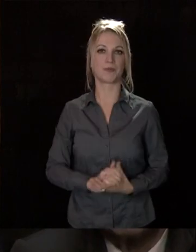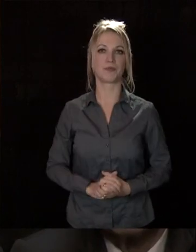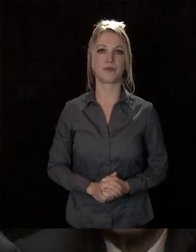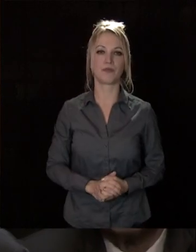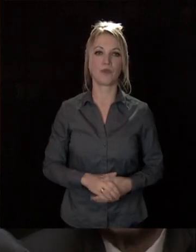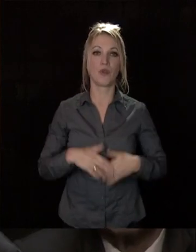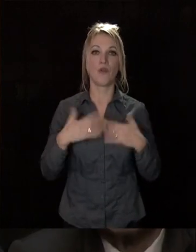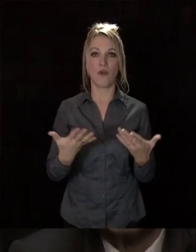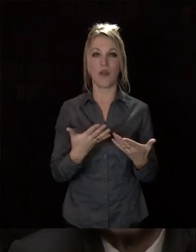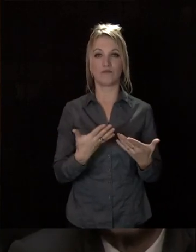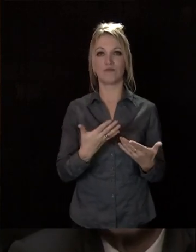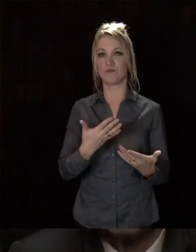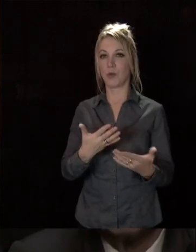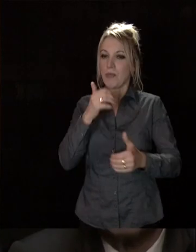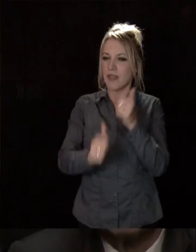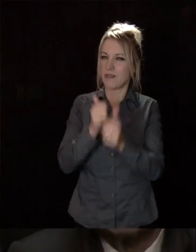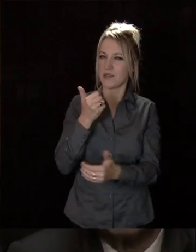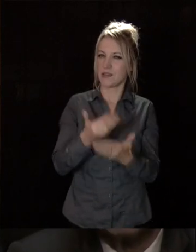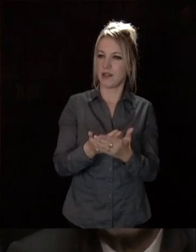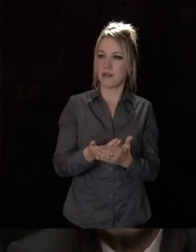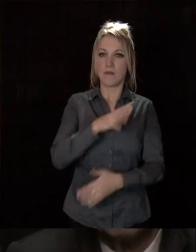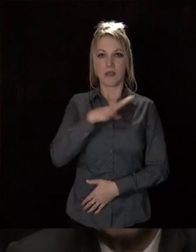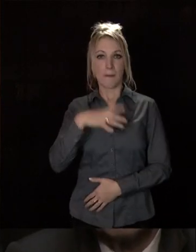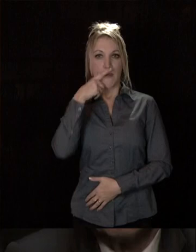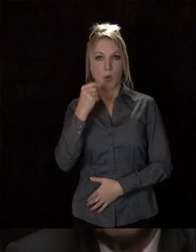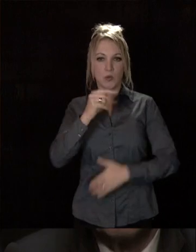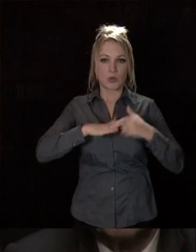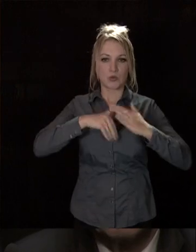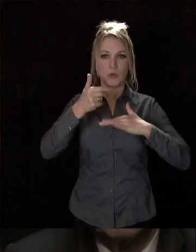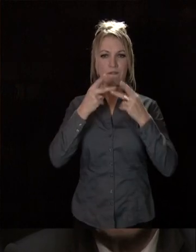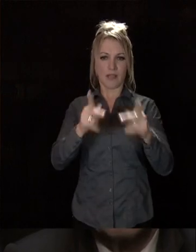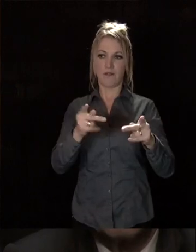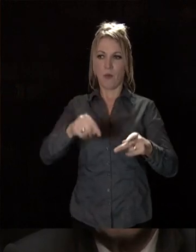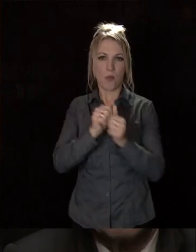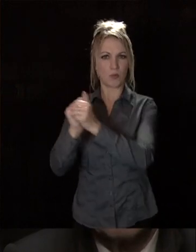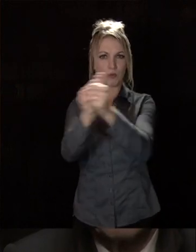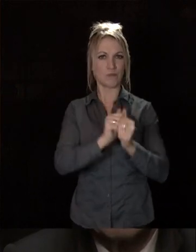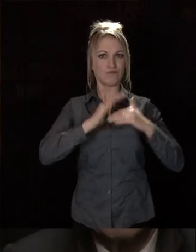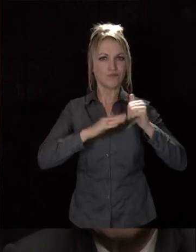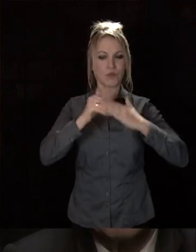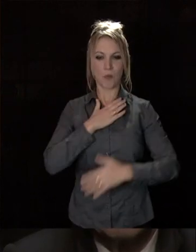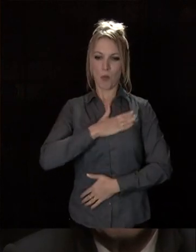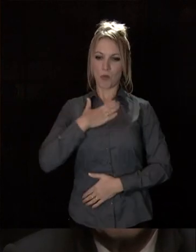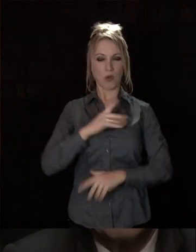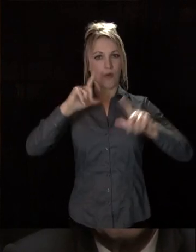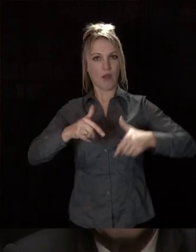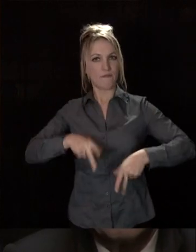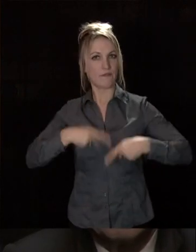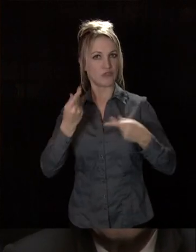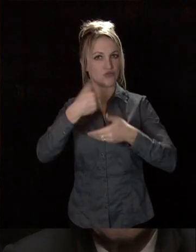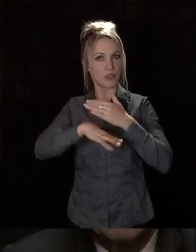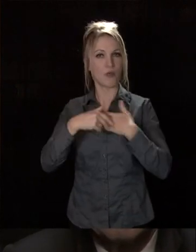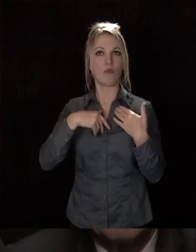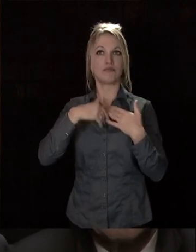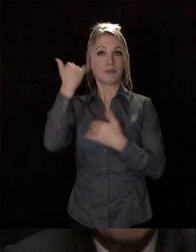Voilà un beau et grand défi. Mesdames, Messieurs, bâtissons ensemble cette ville où chacun puisse tout simplement être heureux de vivre. C'est une question d